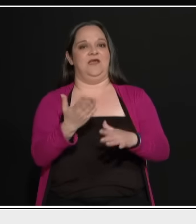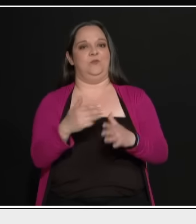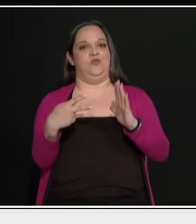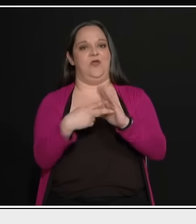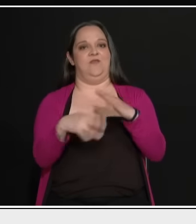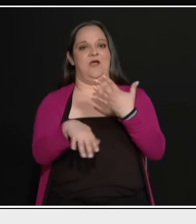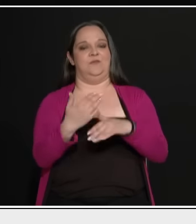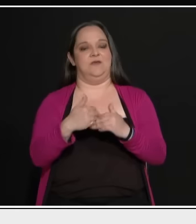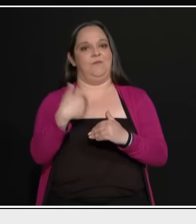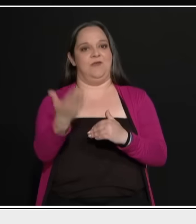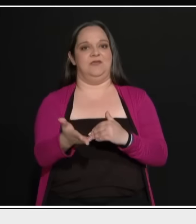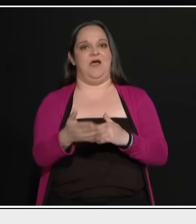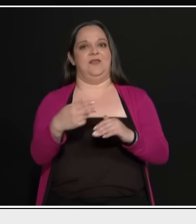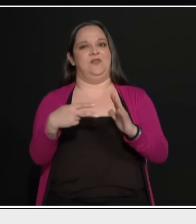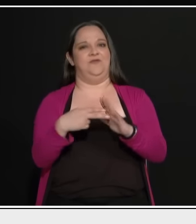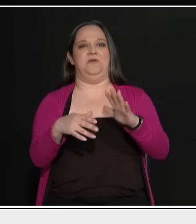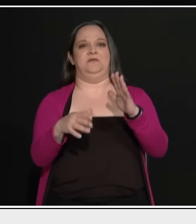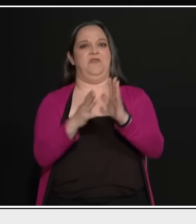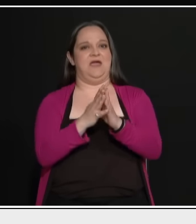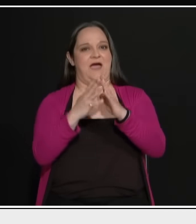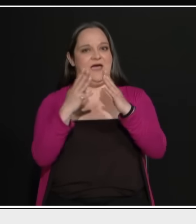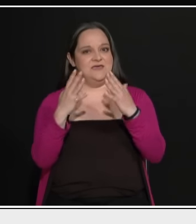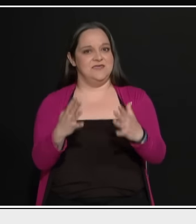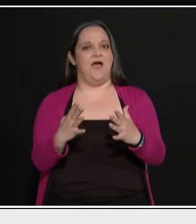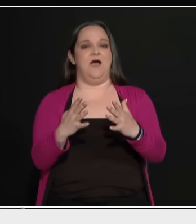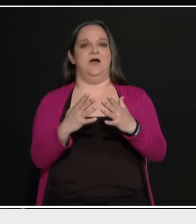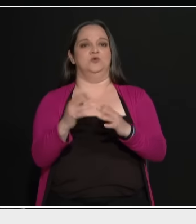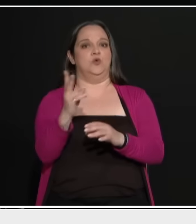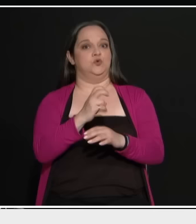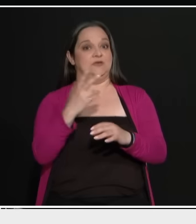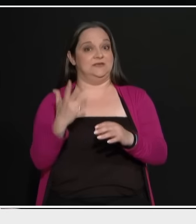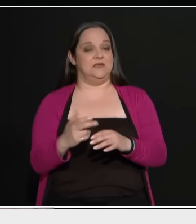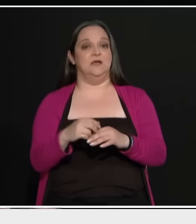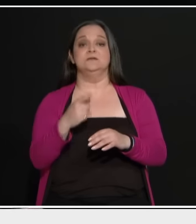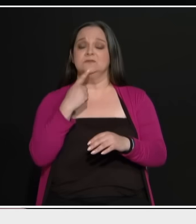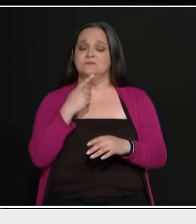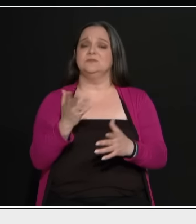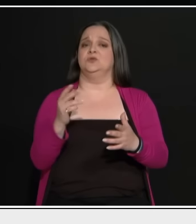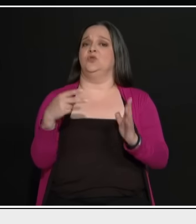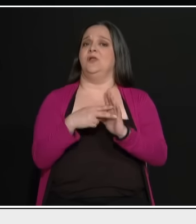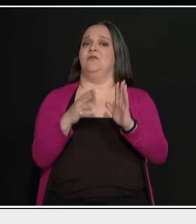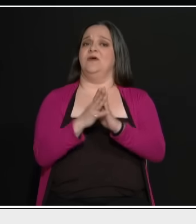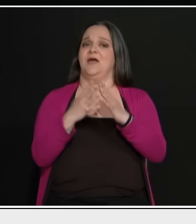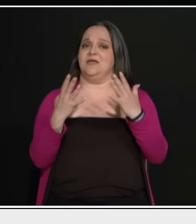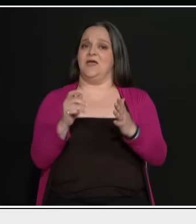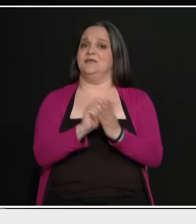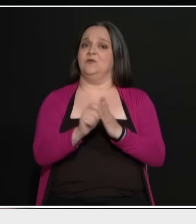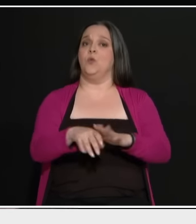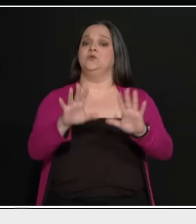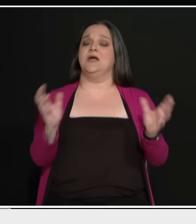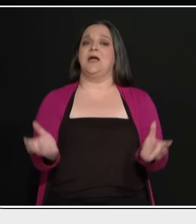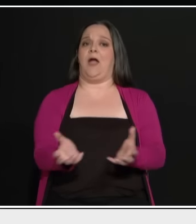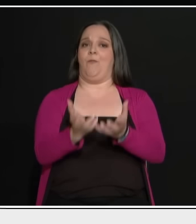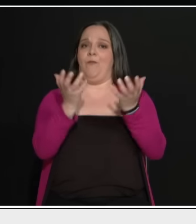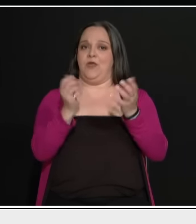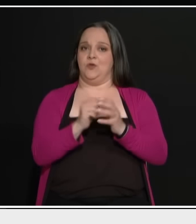και μετά. Δεν κολλούσε το 2019. Το 2013 διπλή κάλπη. Το 2019 γράφανε όλες οι εφημερίδες ότι ούτε ο Καμένος μπαίνει, ούτε